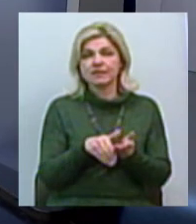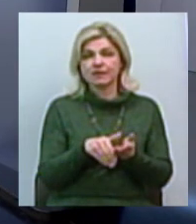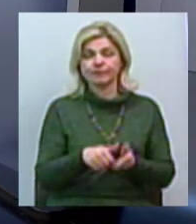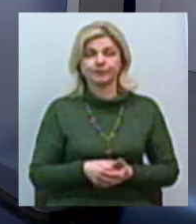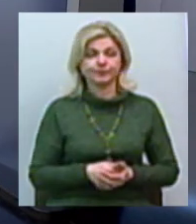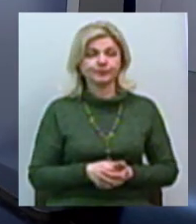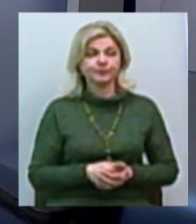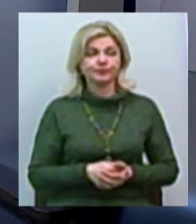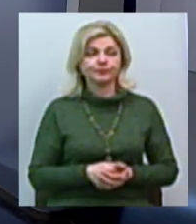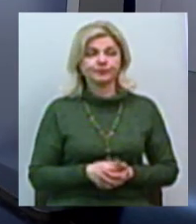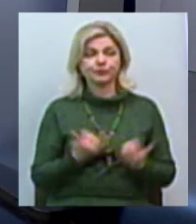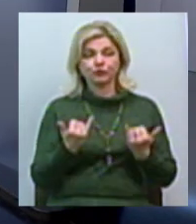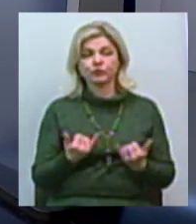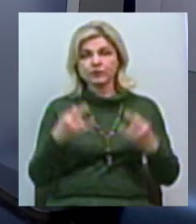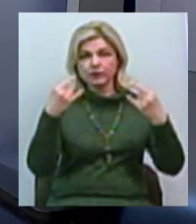поруч із нами на екрані,